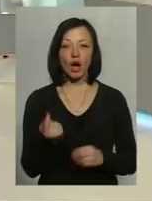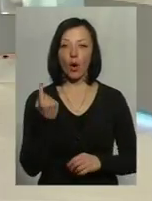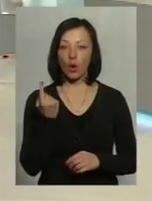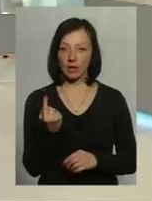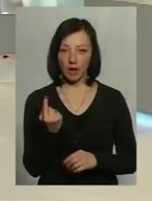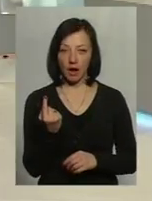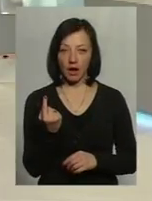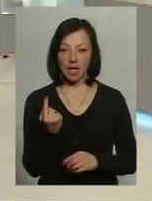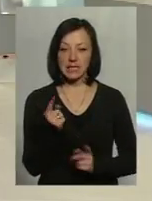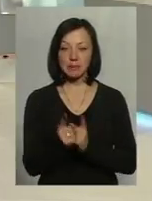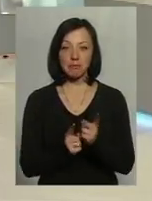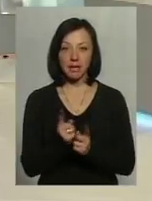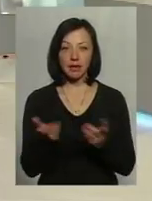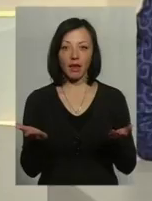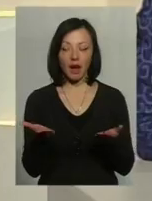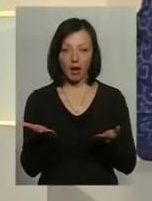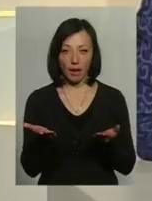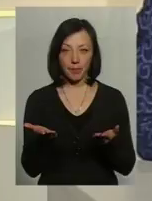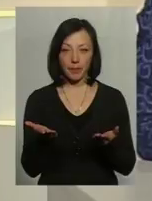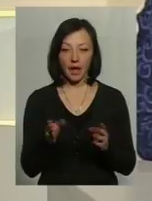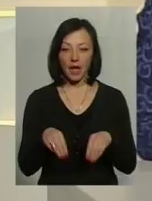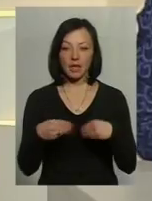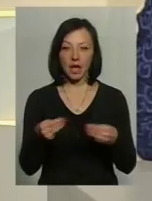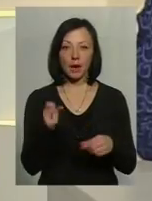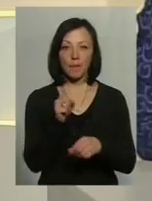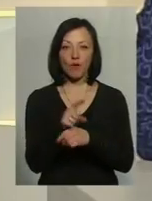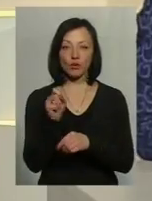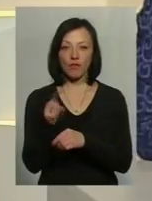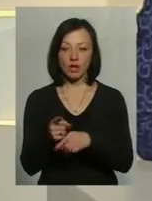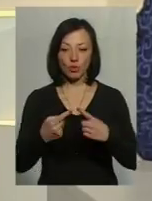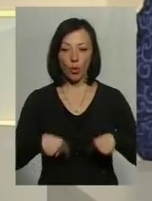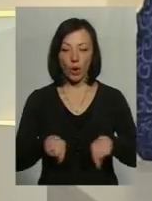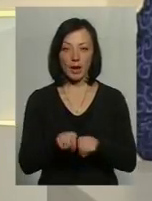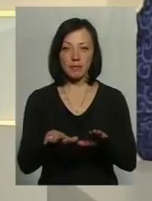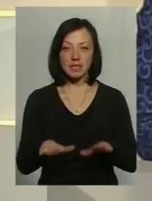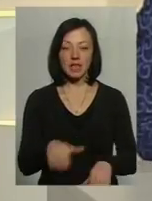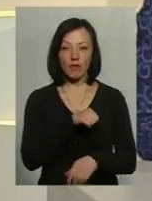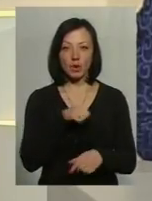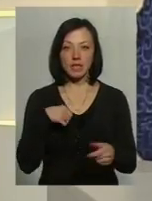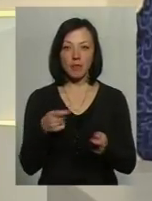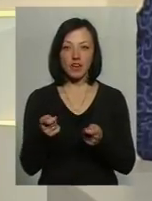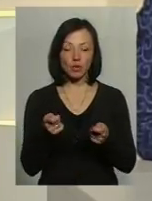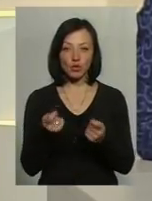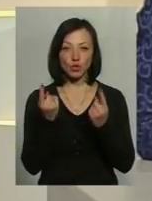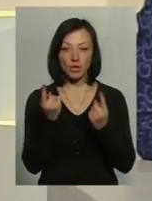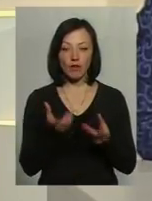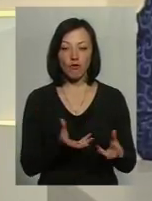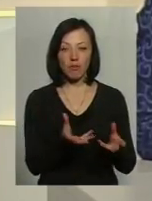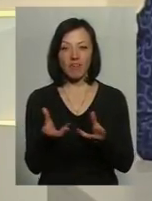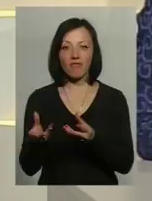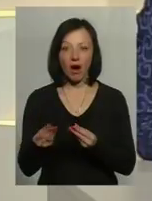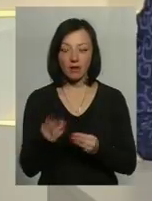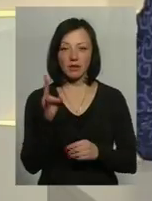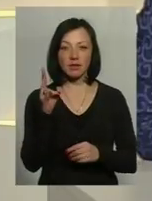зміна, яка дає повноваження органам місцевого самоврядування суттєво впливати